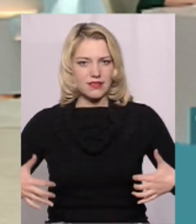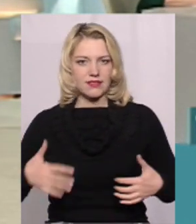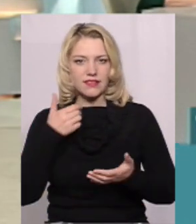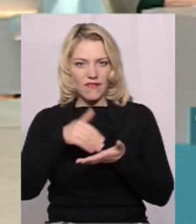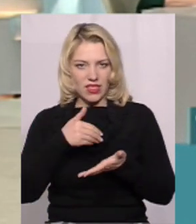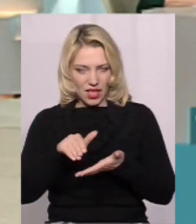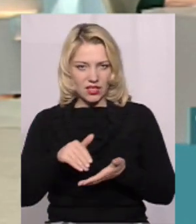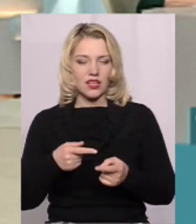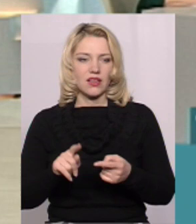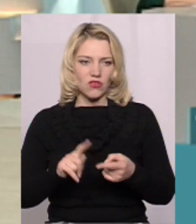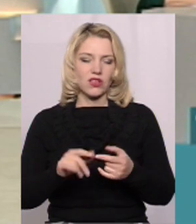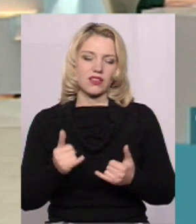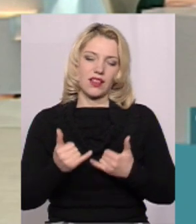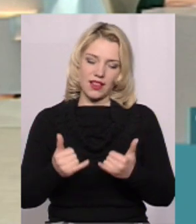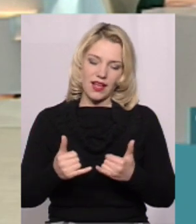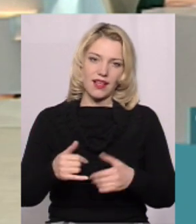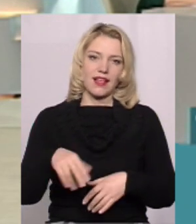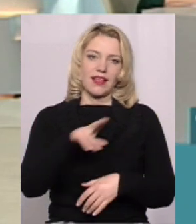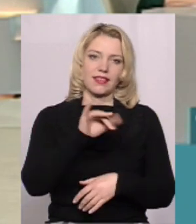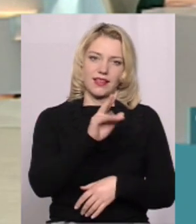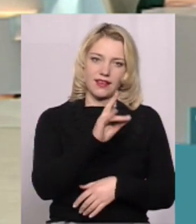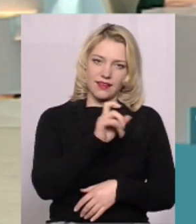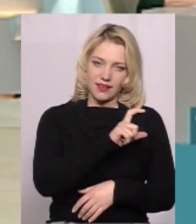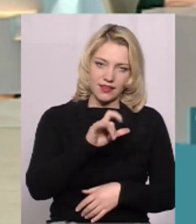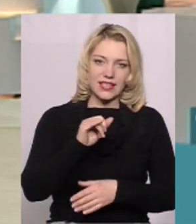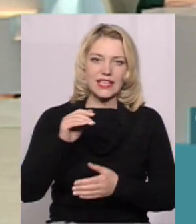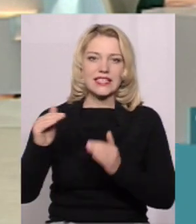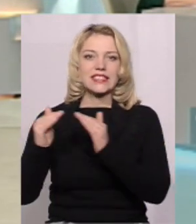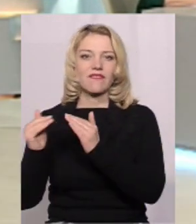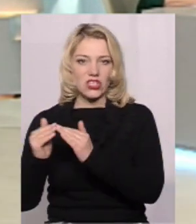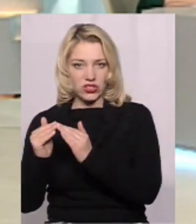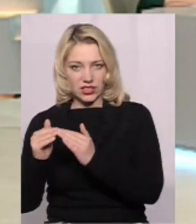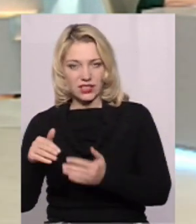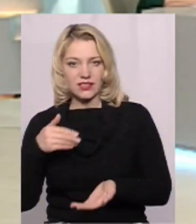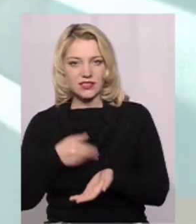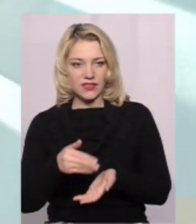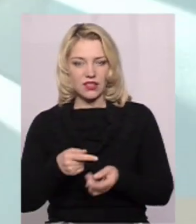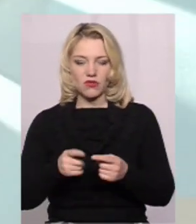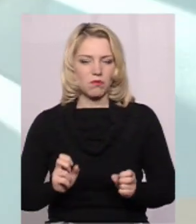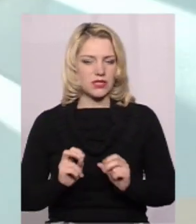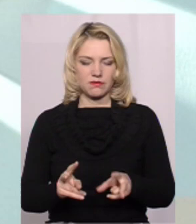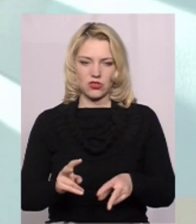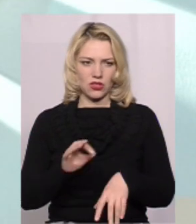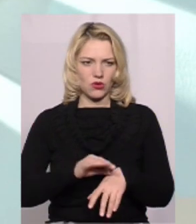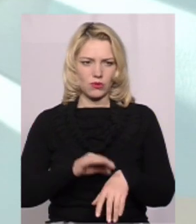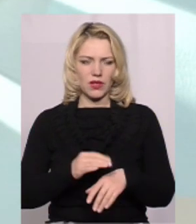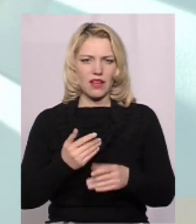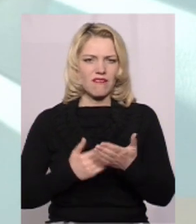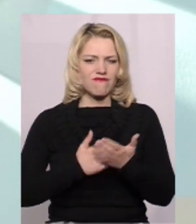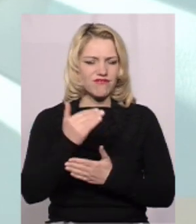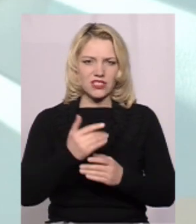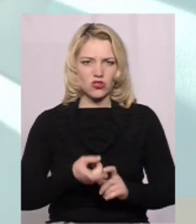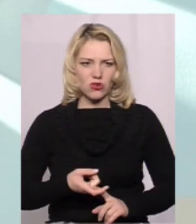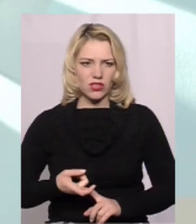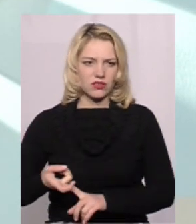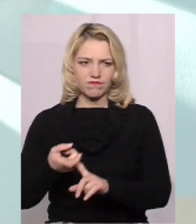виключно для свиней, як диких, так і свійських. Хвороба дуже небезпечна, висококонтагіозна, тобто має